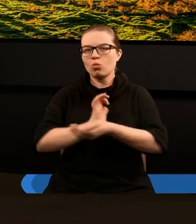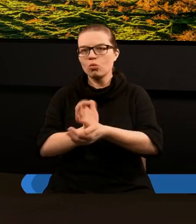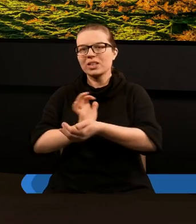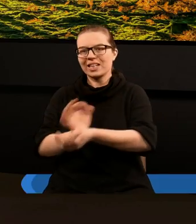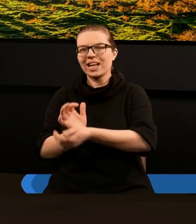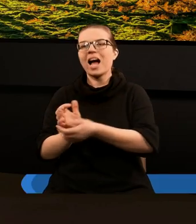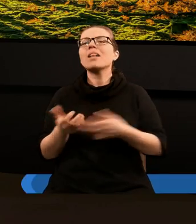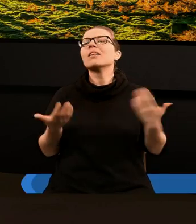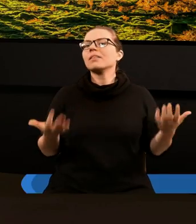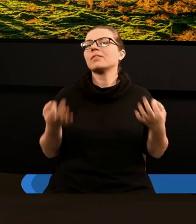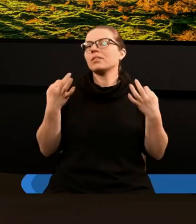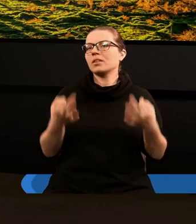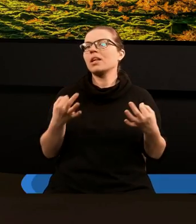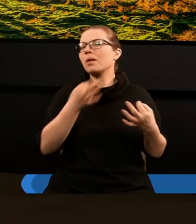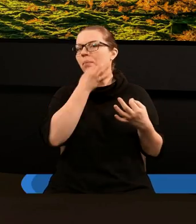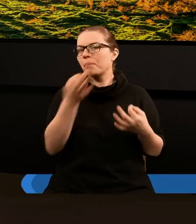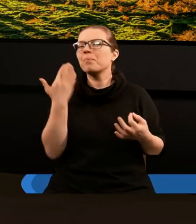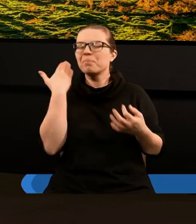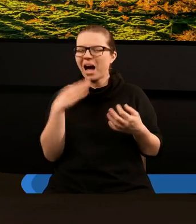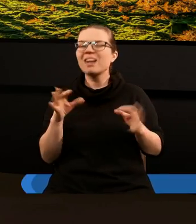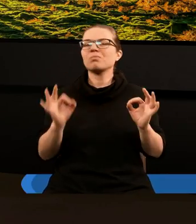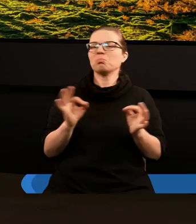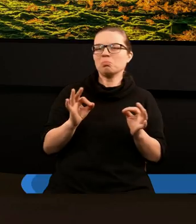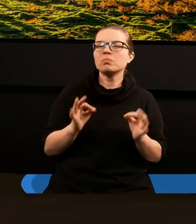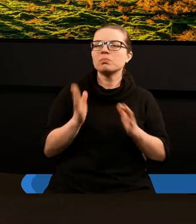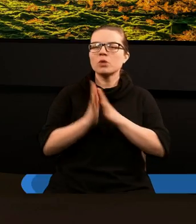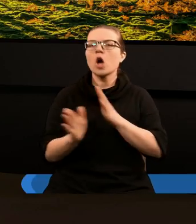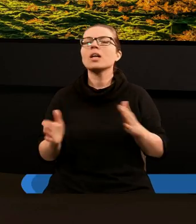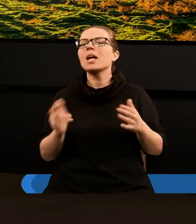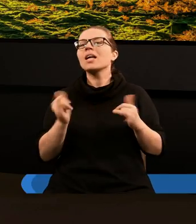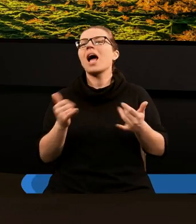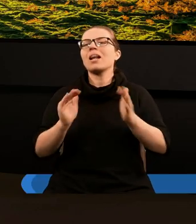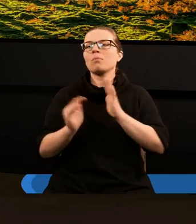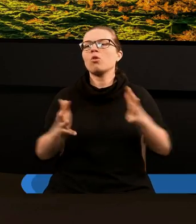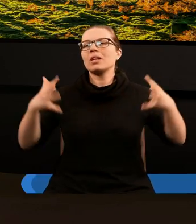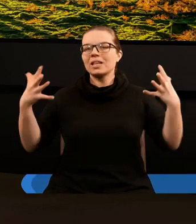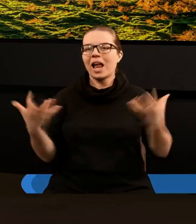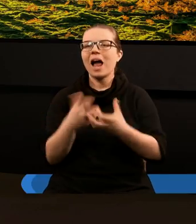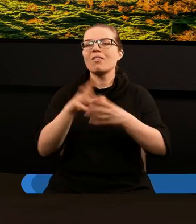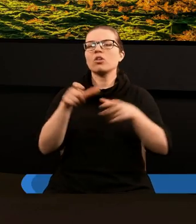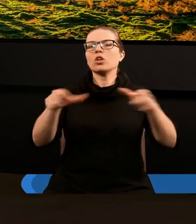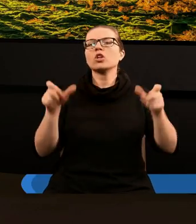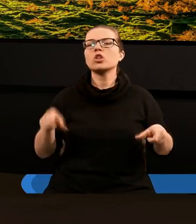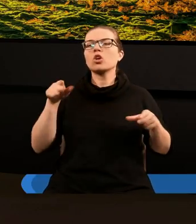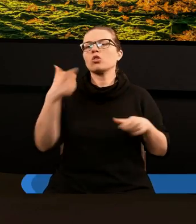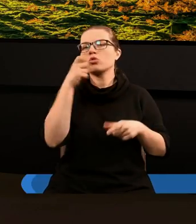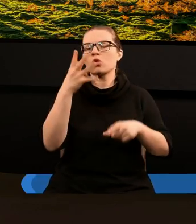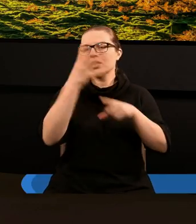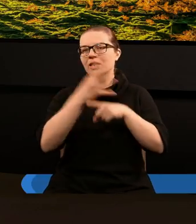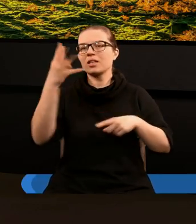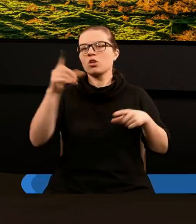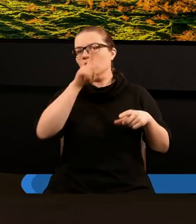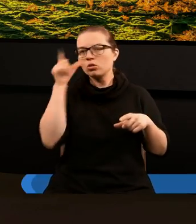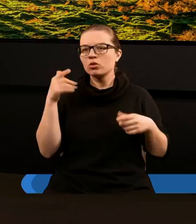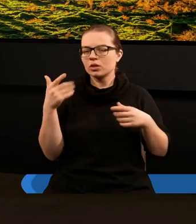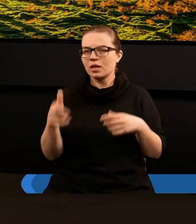uciskany. No i teraz pytanie takie bardzo praktyczne, w jaki sposób znaleźć się w gronie tych 144 tysięcy, czy